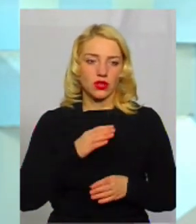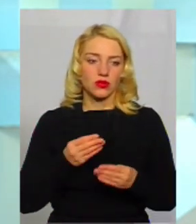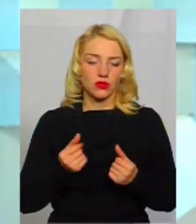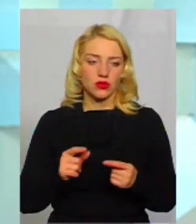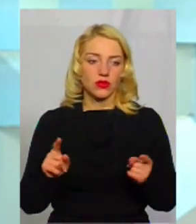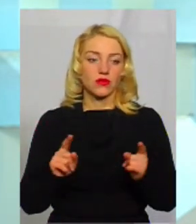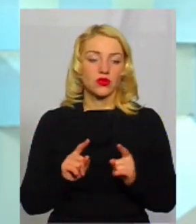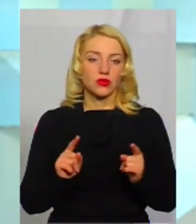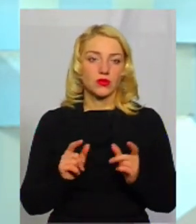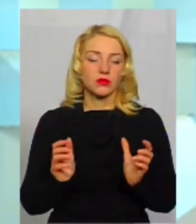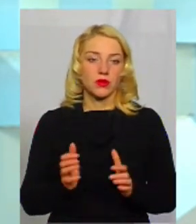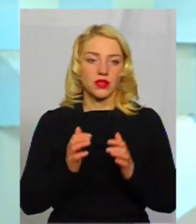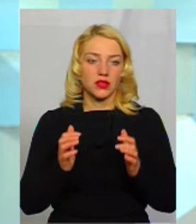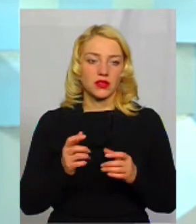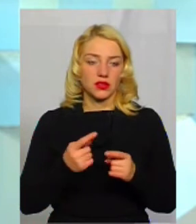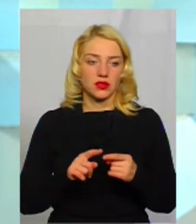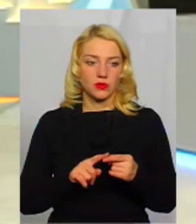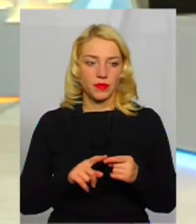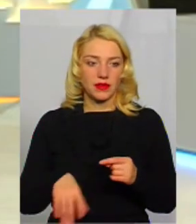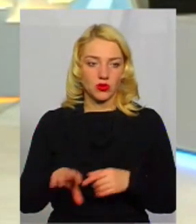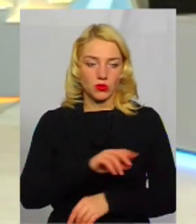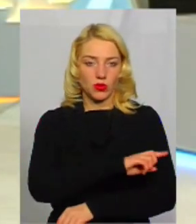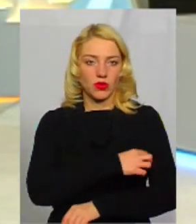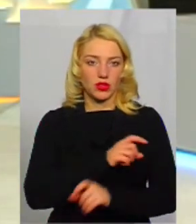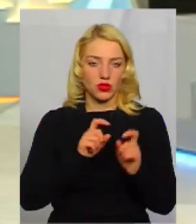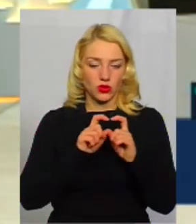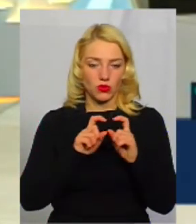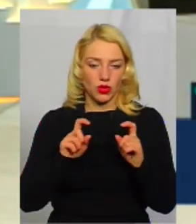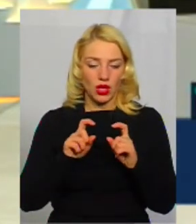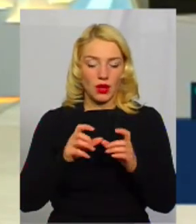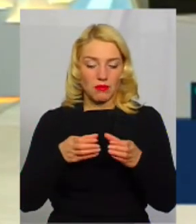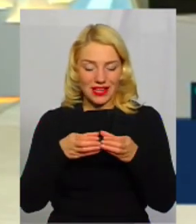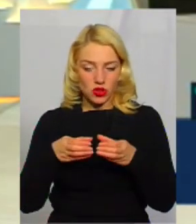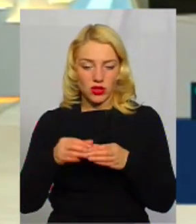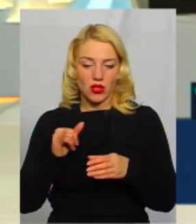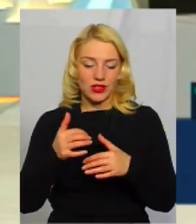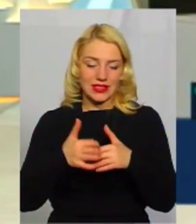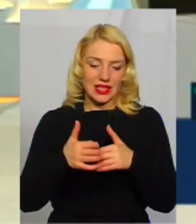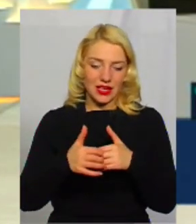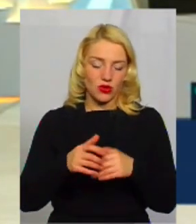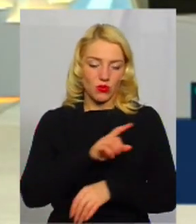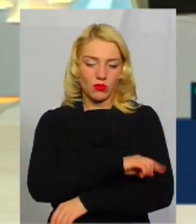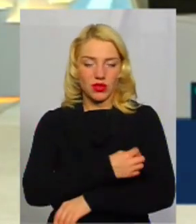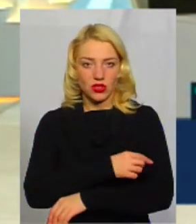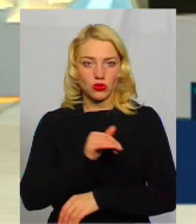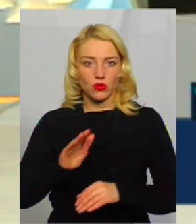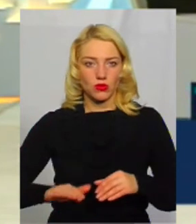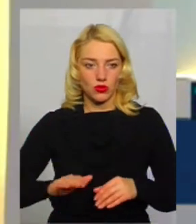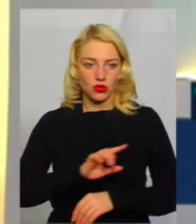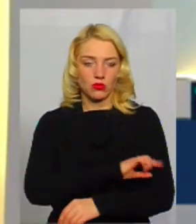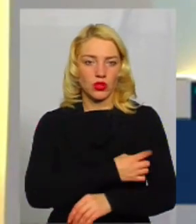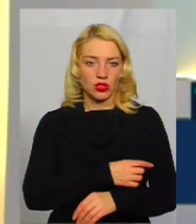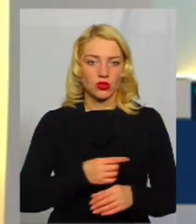навіть зберегтися всьому медичному персоналу, і в тому числі, і середньому медичному, і молодшому медичному персоналу.